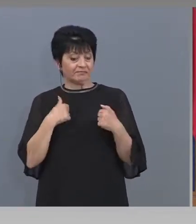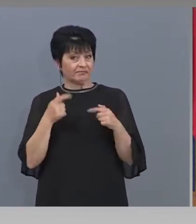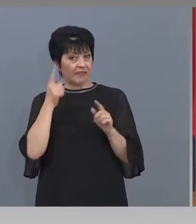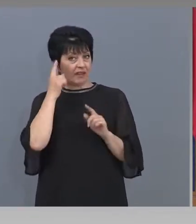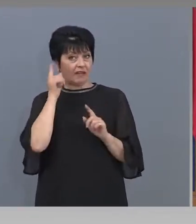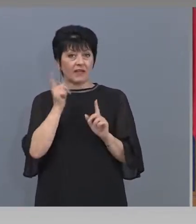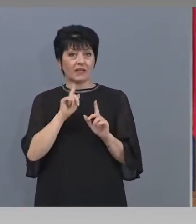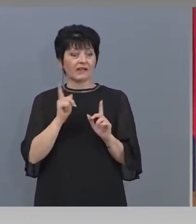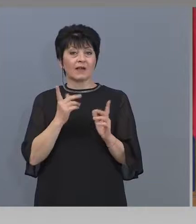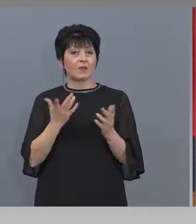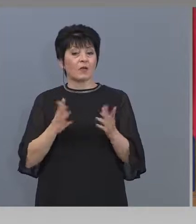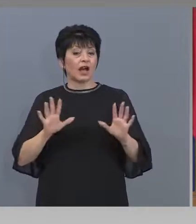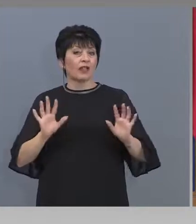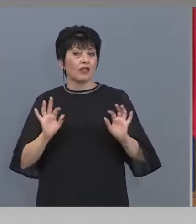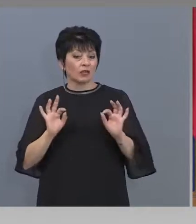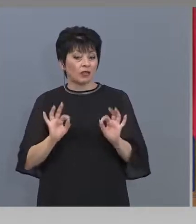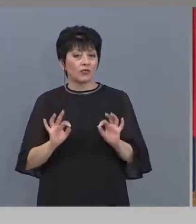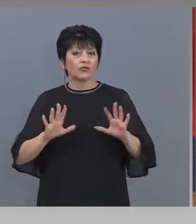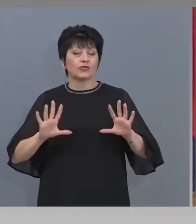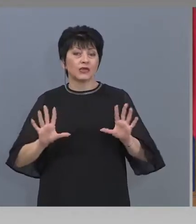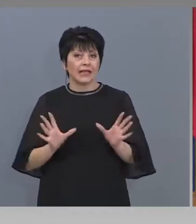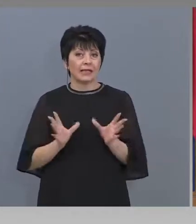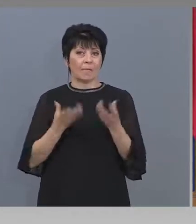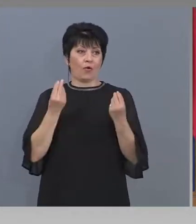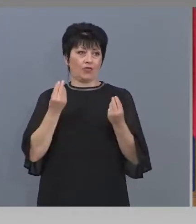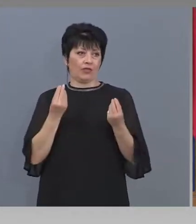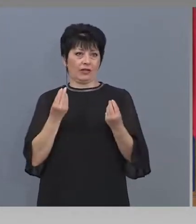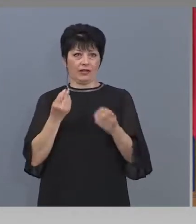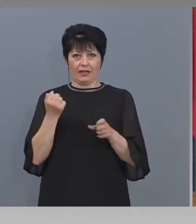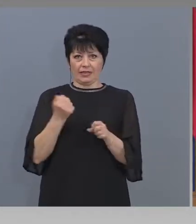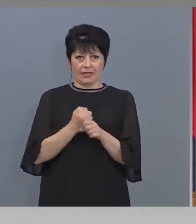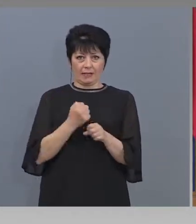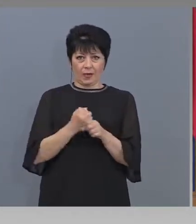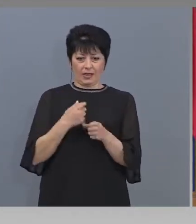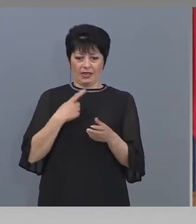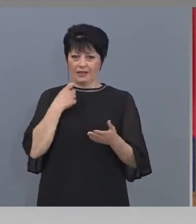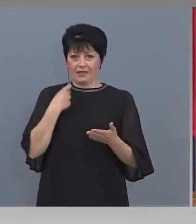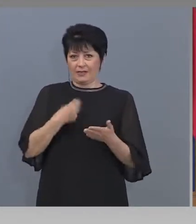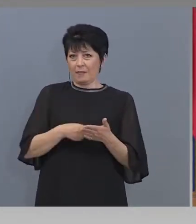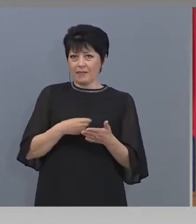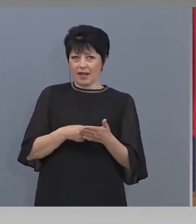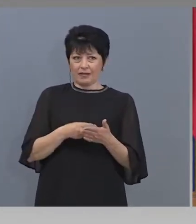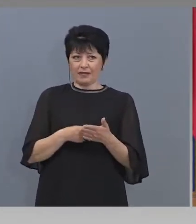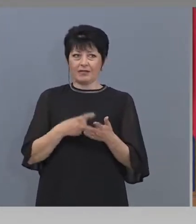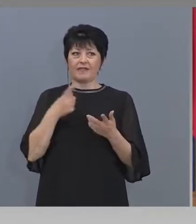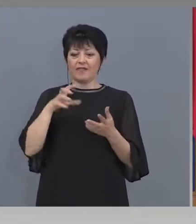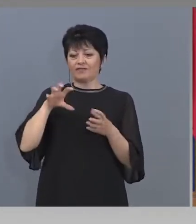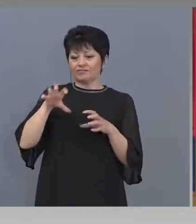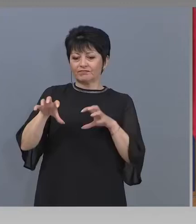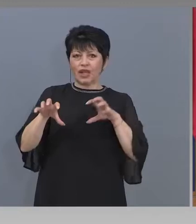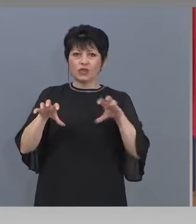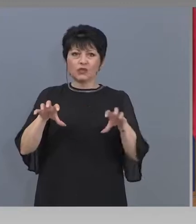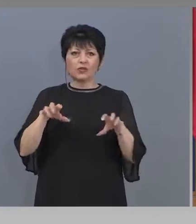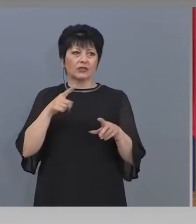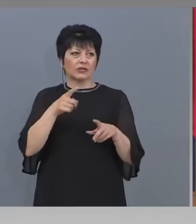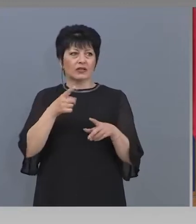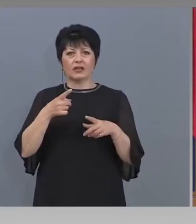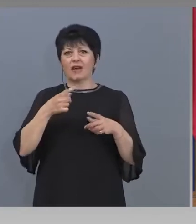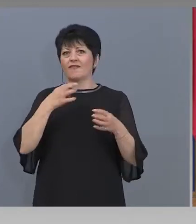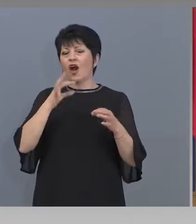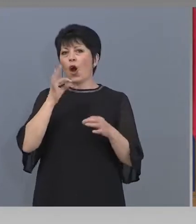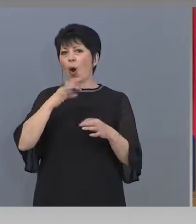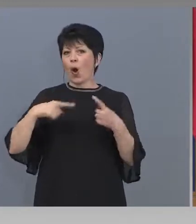нормалната дейност, в особено големите структури, опери, музикалните структури, това са тежки структури, където трябва да е много ясна,